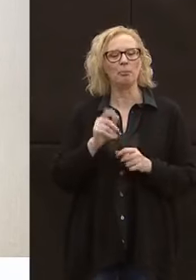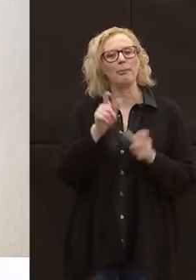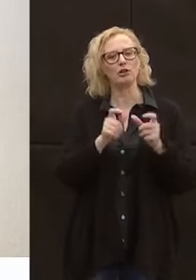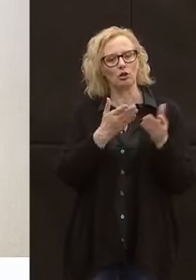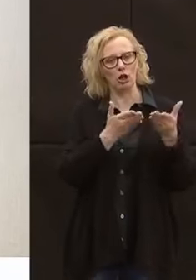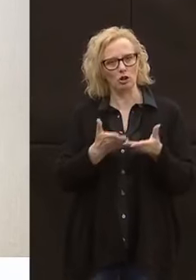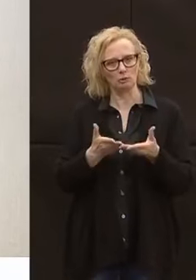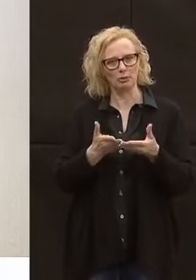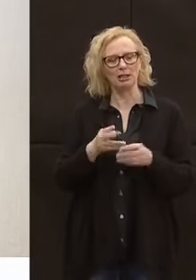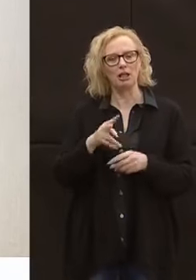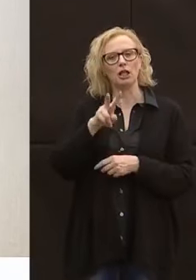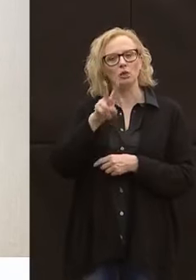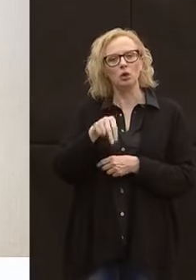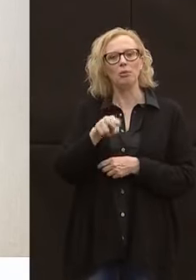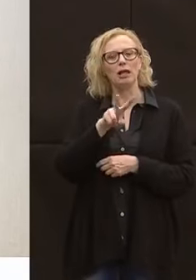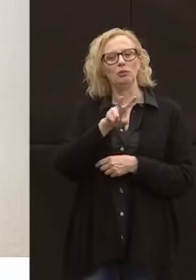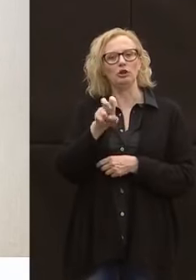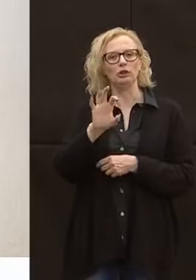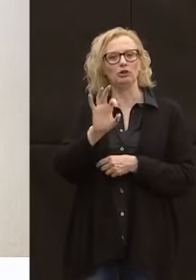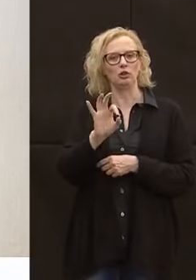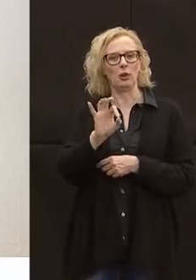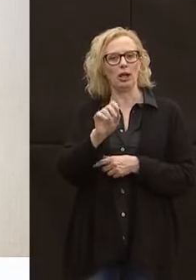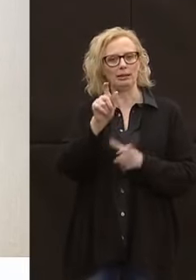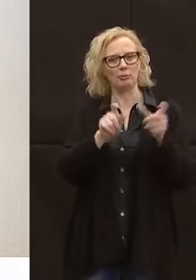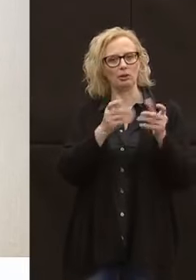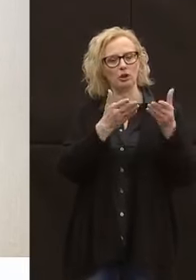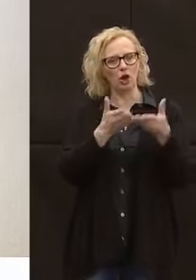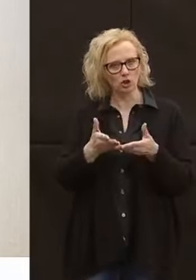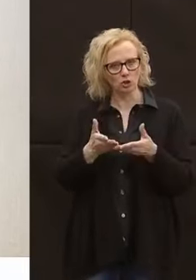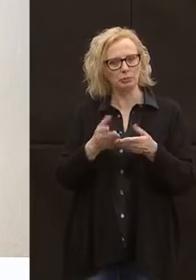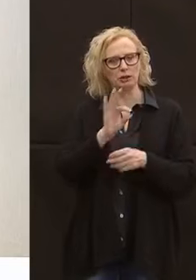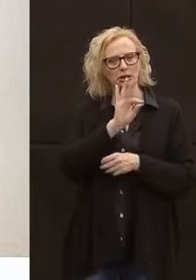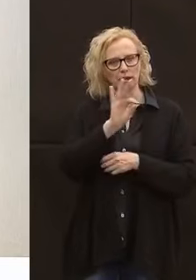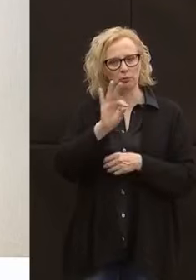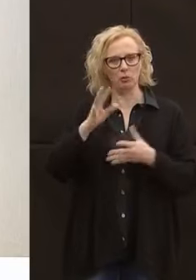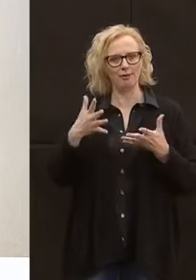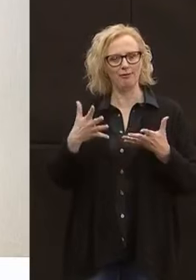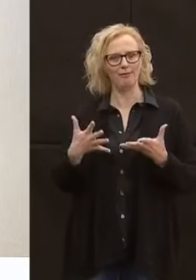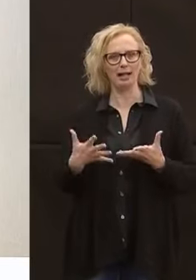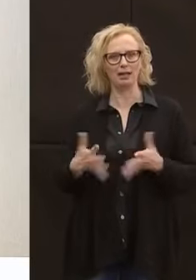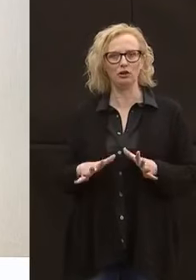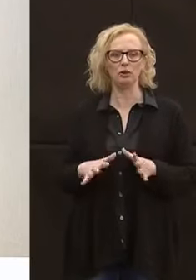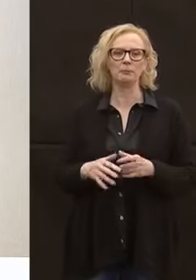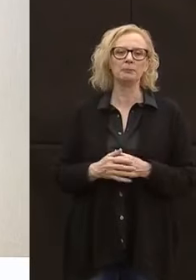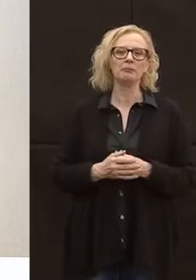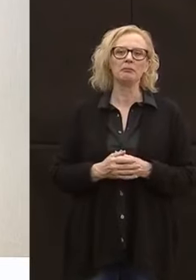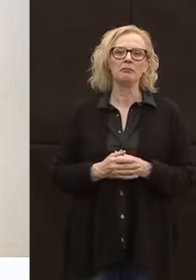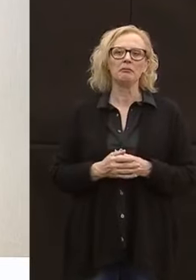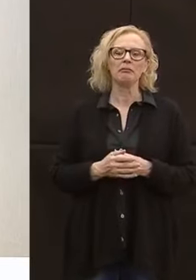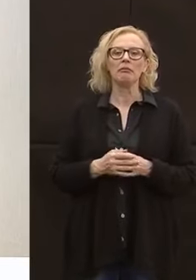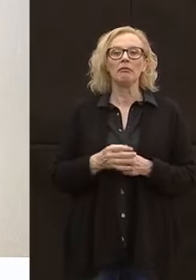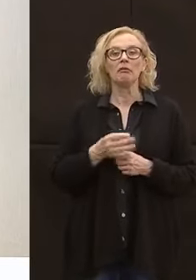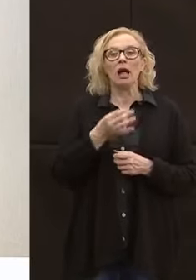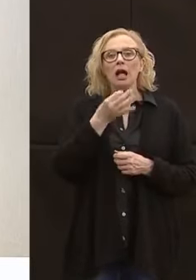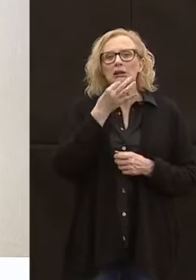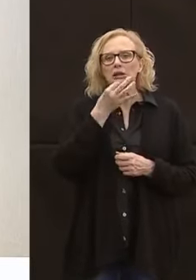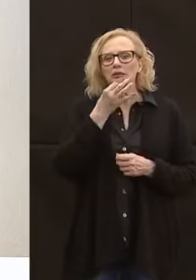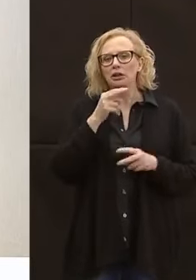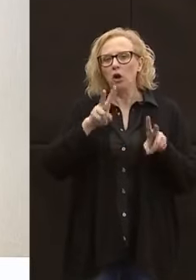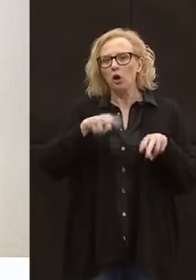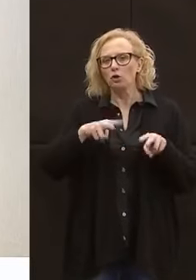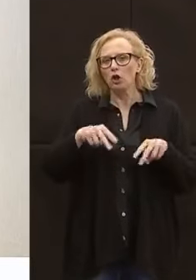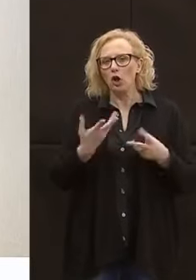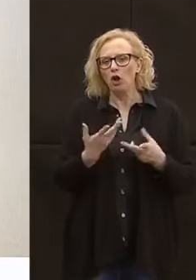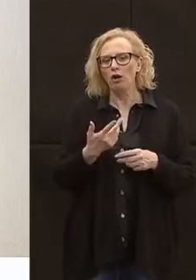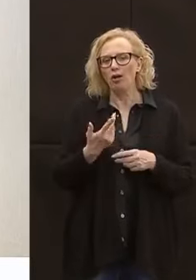parliamo, 2250 ospiti hanno avuto il tampone. Quindi in alcuni casi sono stati fatti più controlli sulla